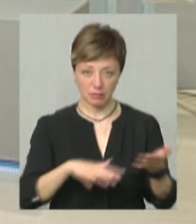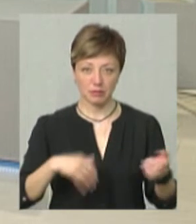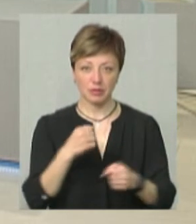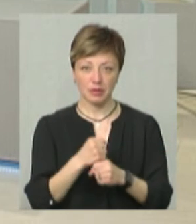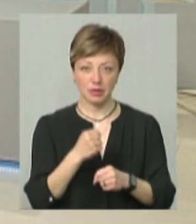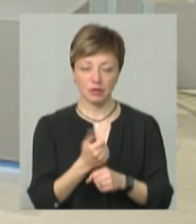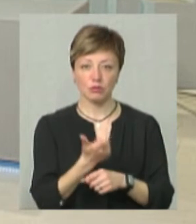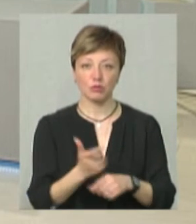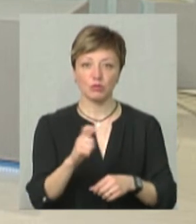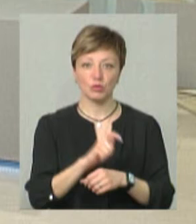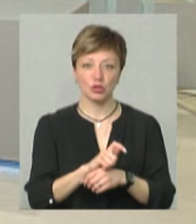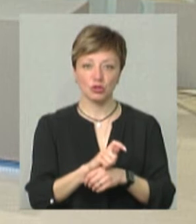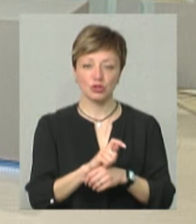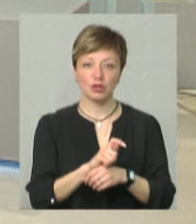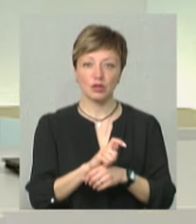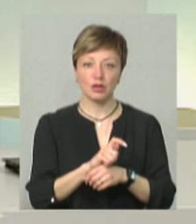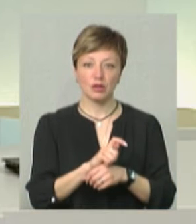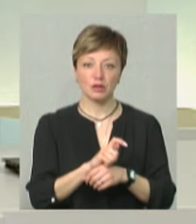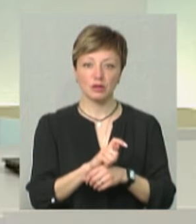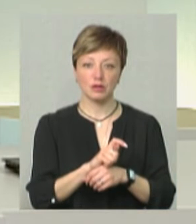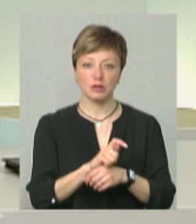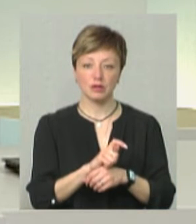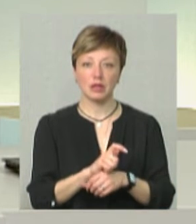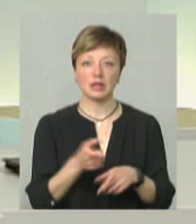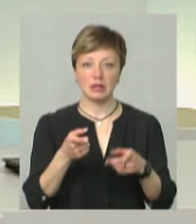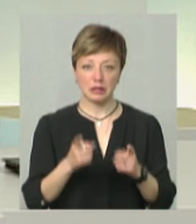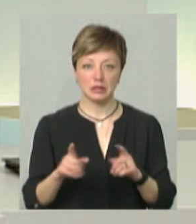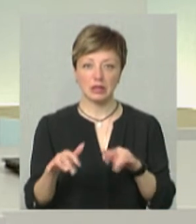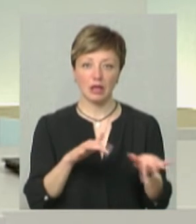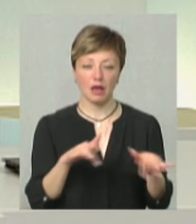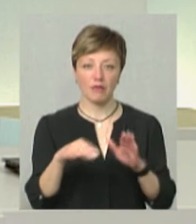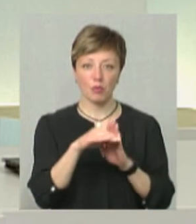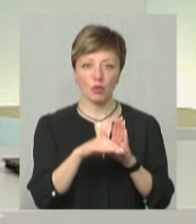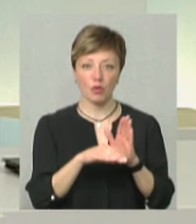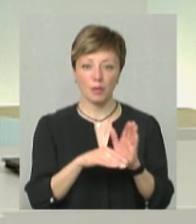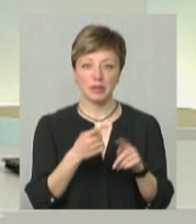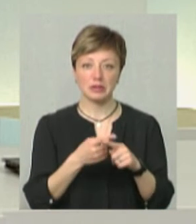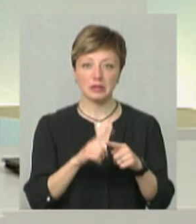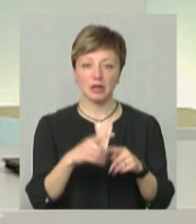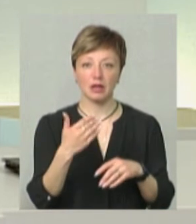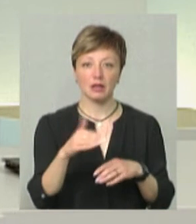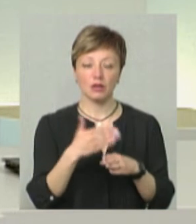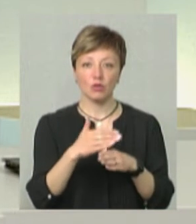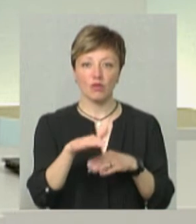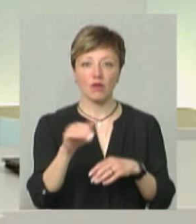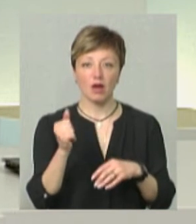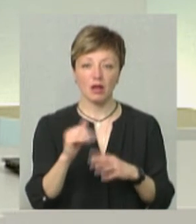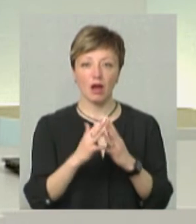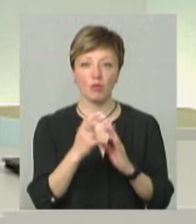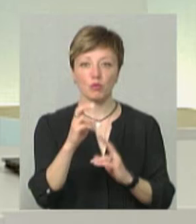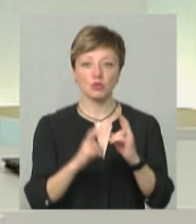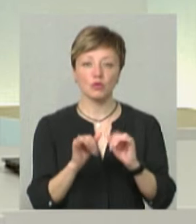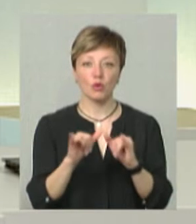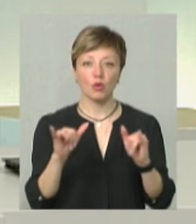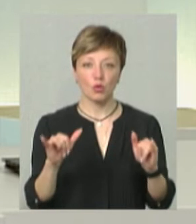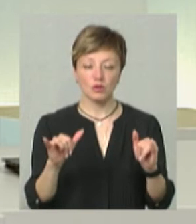більш, ну, така дієва програма. Це кредитування агропромислового розвитку 5